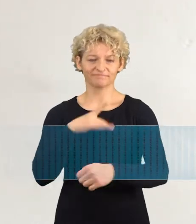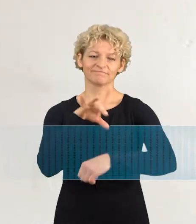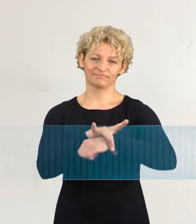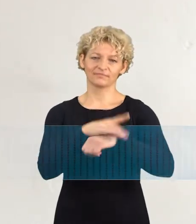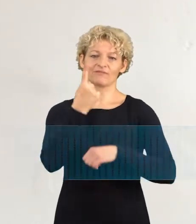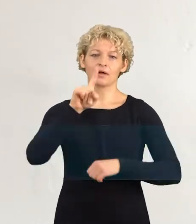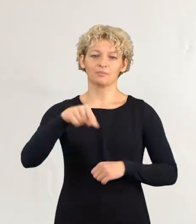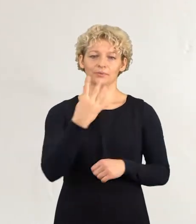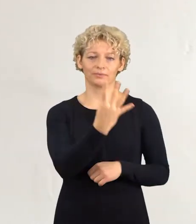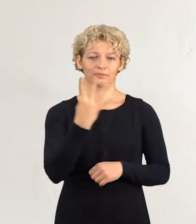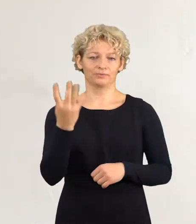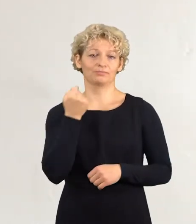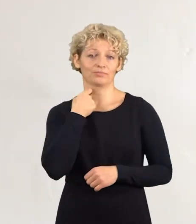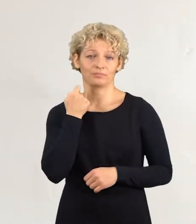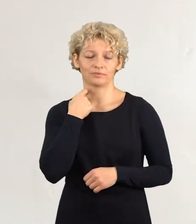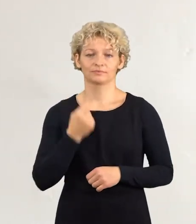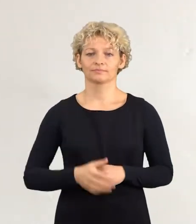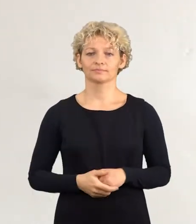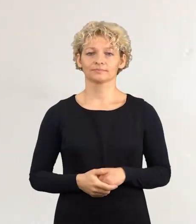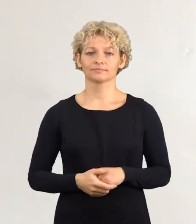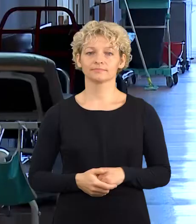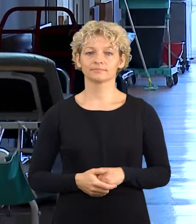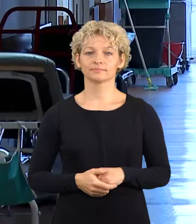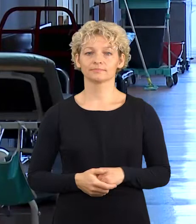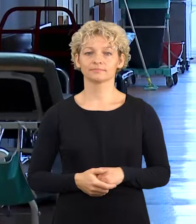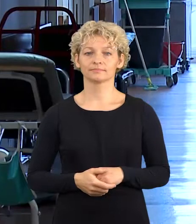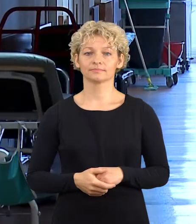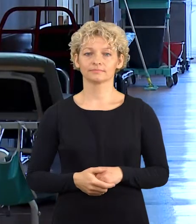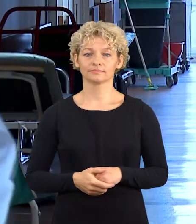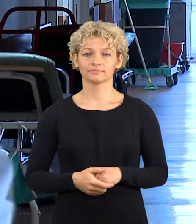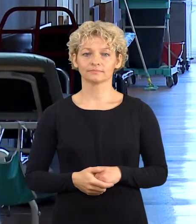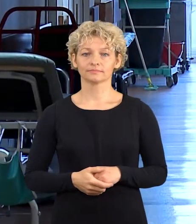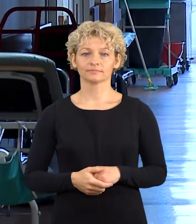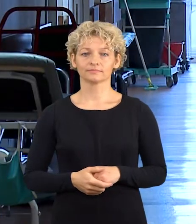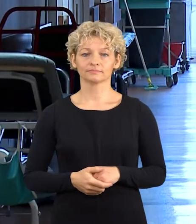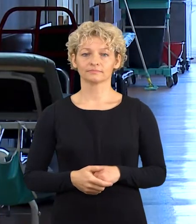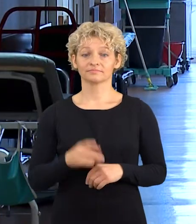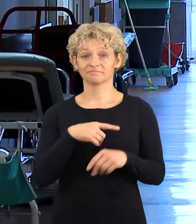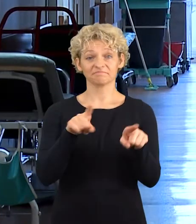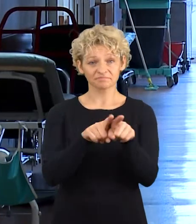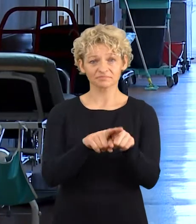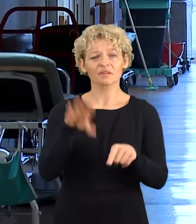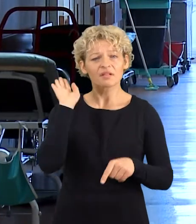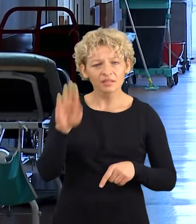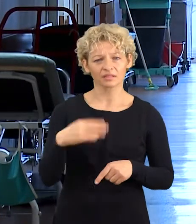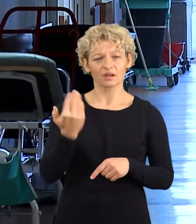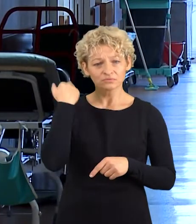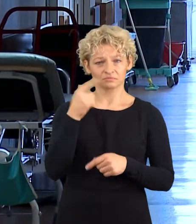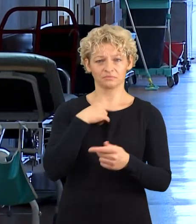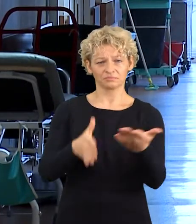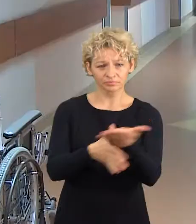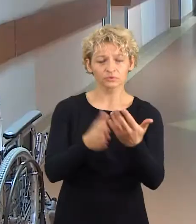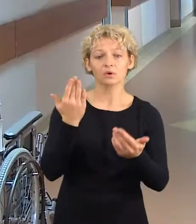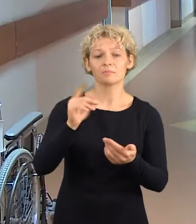Pas mane krovėje buvo surasti 1,4 promlios alkoholę. Iš vakaro Aleksandro draugas atsisakė medikų pagalbos, tačiau ryta